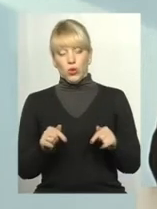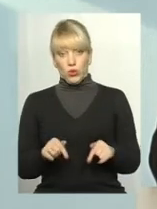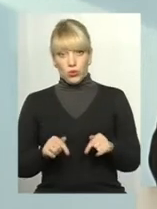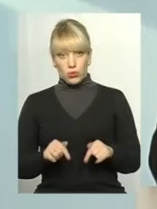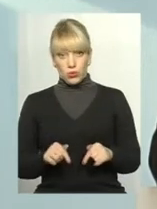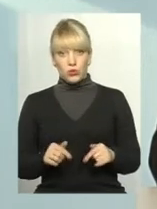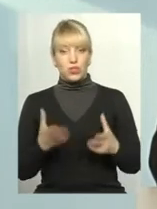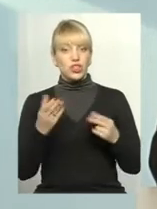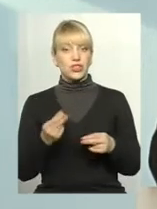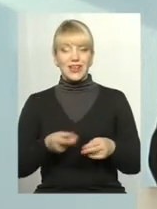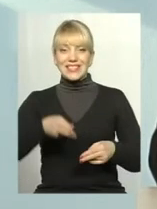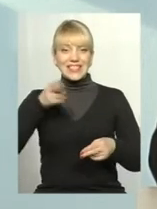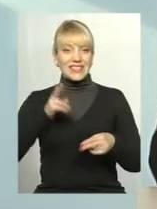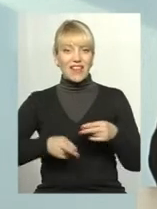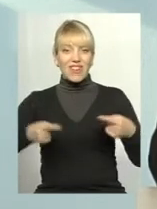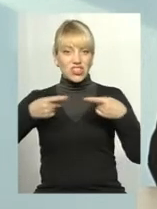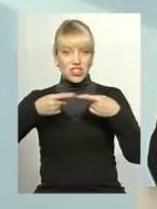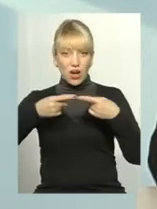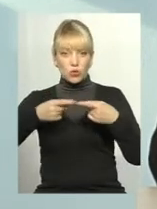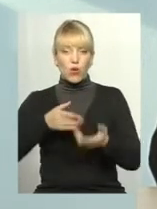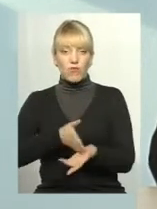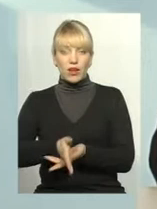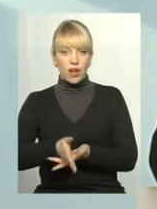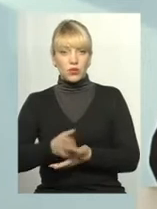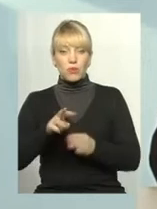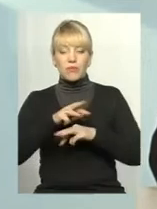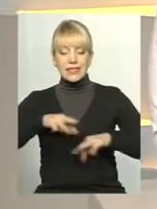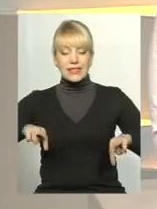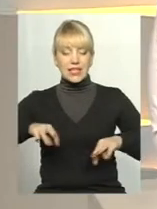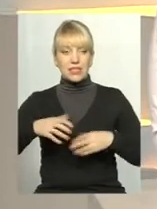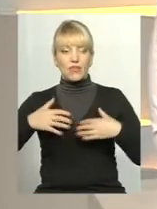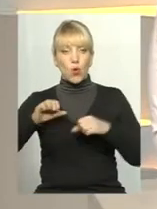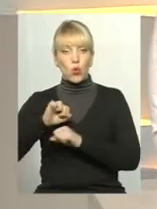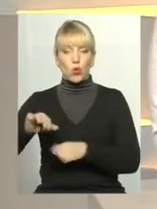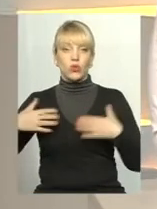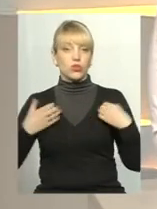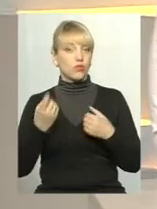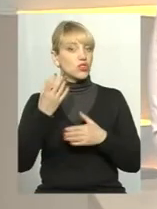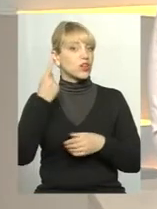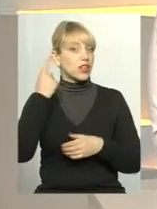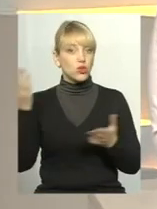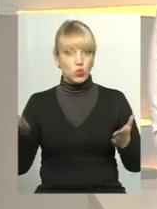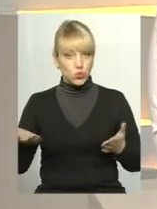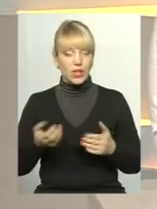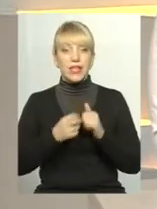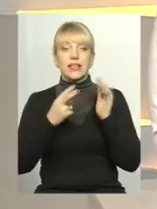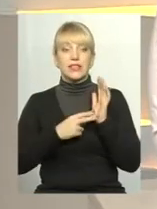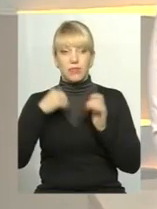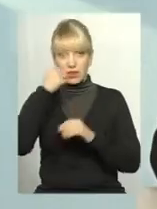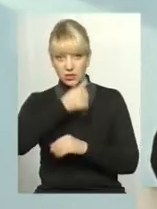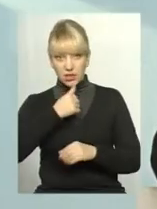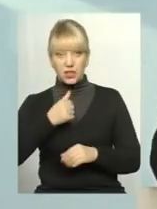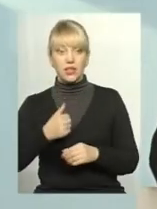завершального варіанту від Міністерства охорони здоров'я не чули. Ми зараз на 2017 рік все-таки